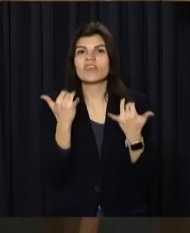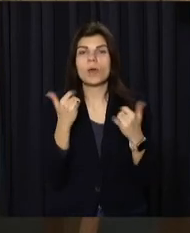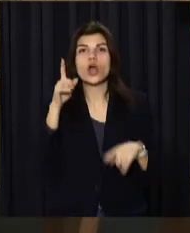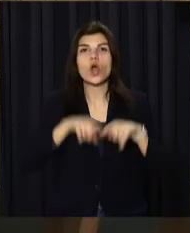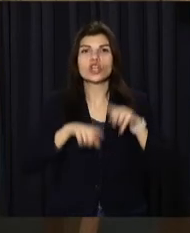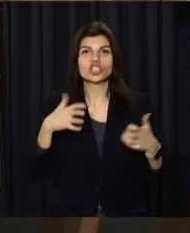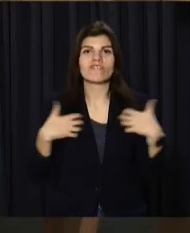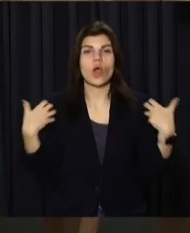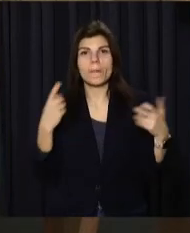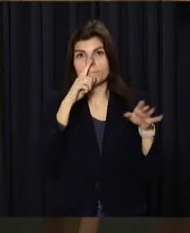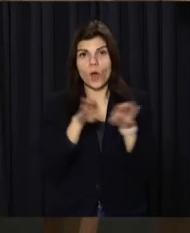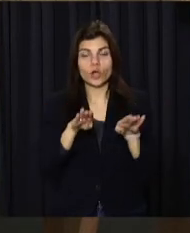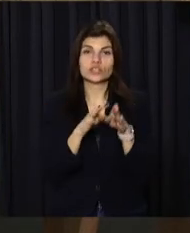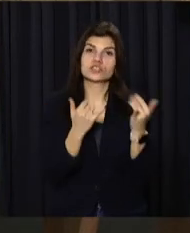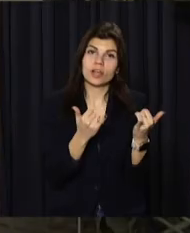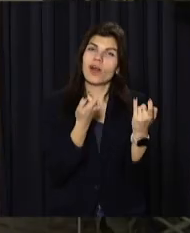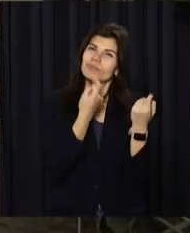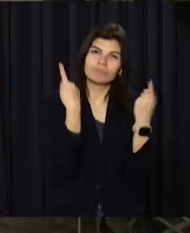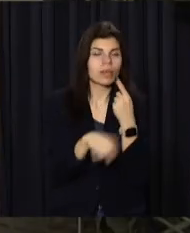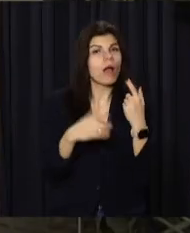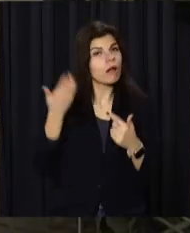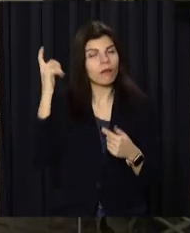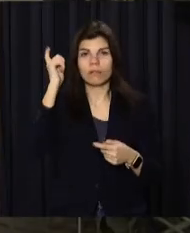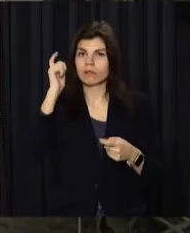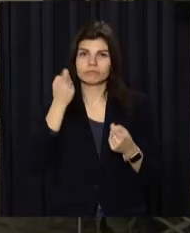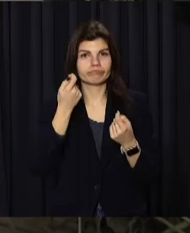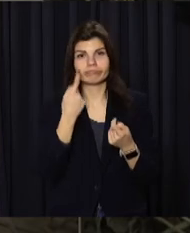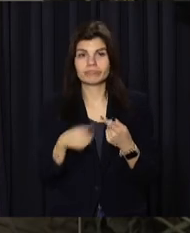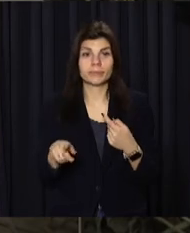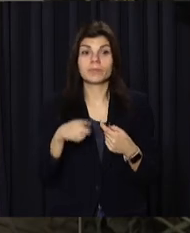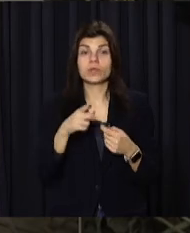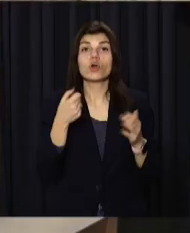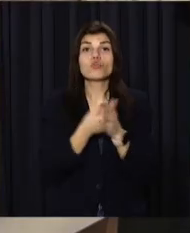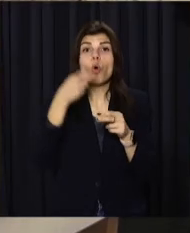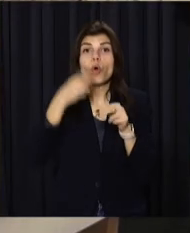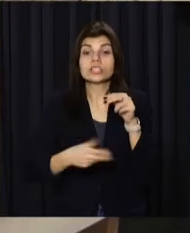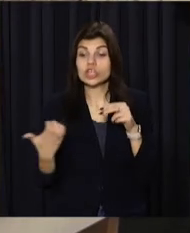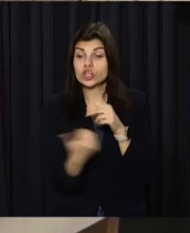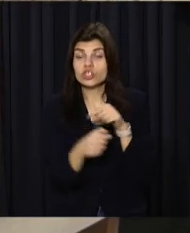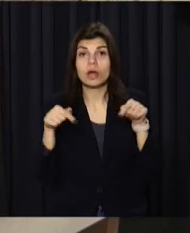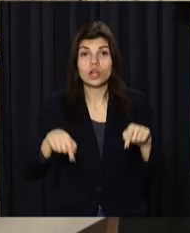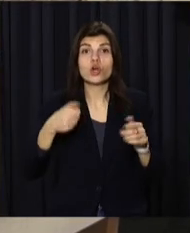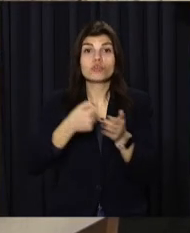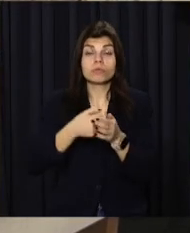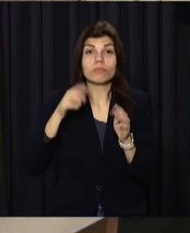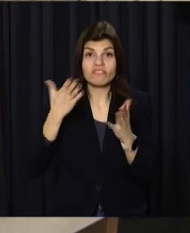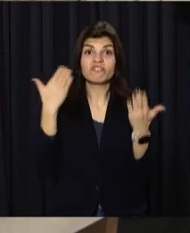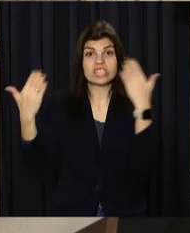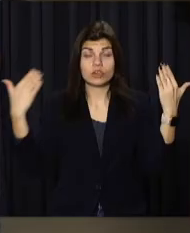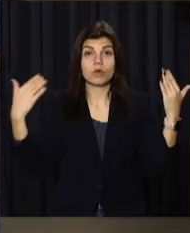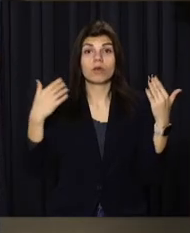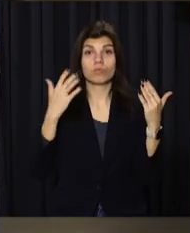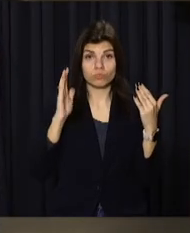знайдені під час будівництва дороги на Київ, можна побачити до кінця цього тижня у службі автомобільних доріг області. Виставка